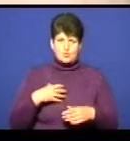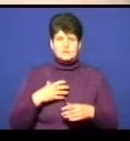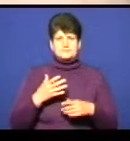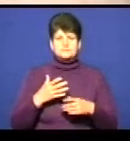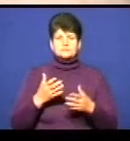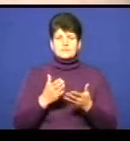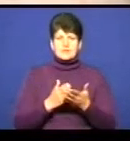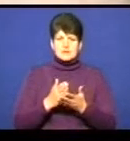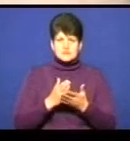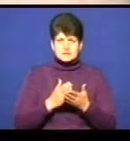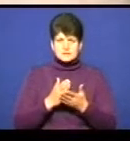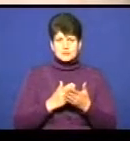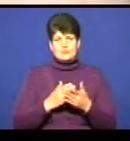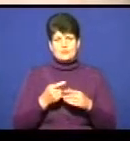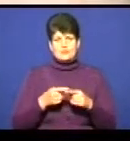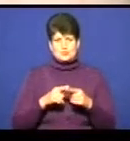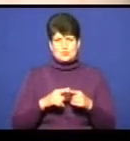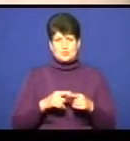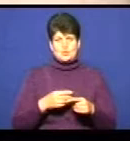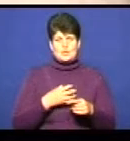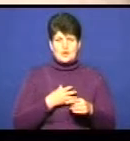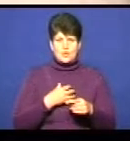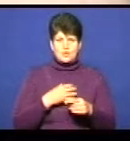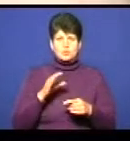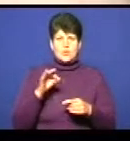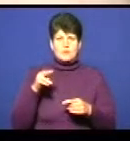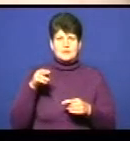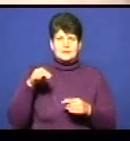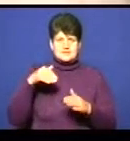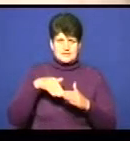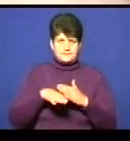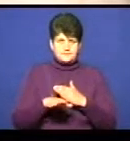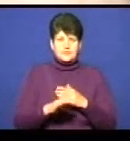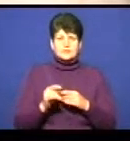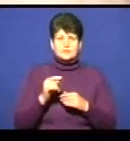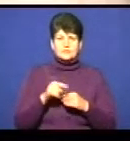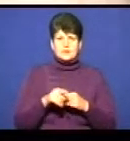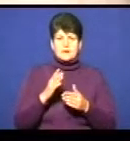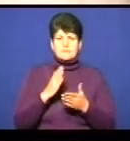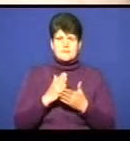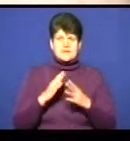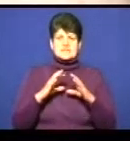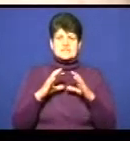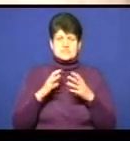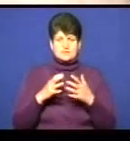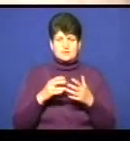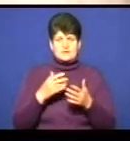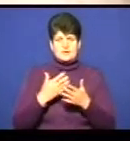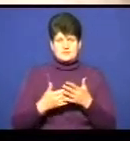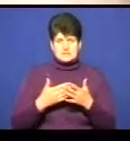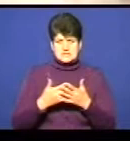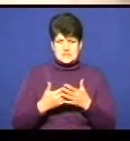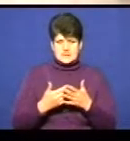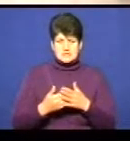цю нагороду. І вона не тільки таку нагороду заслуговує, на нашу думку, вона має світове візнання, тому